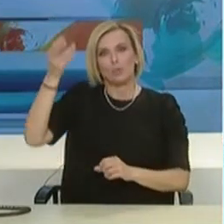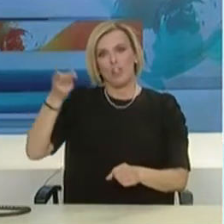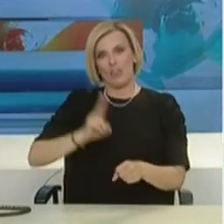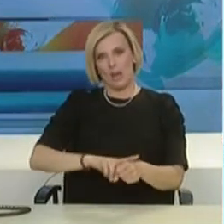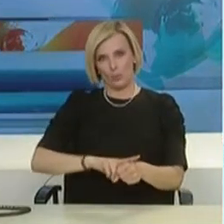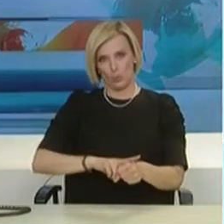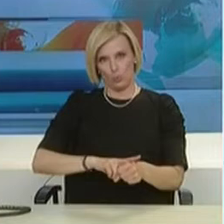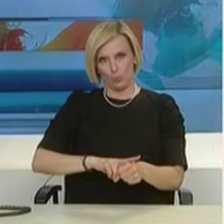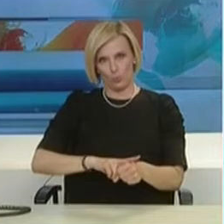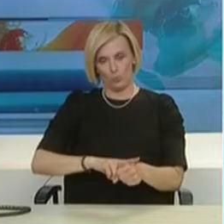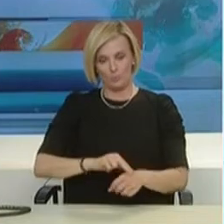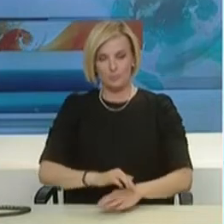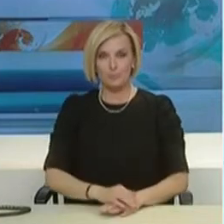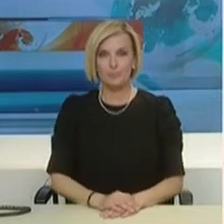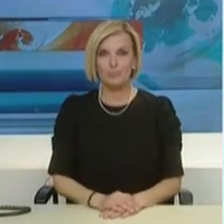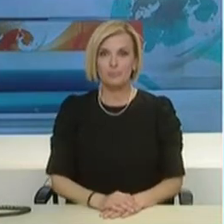ιό.